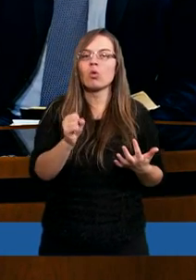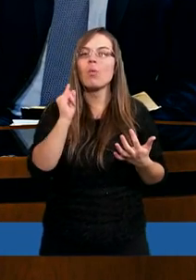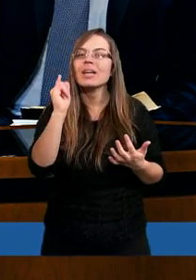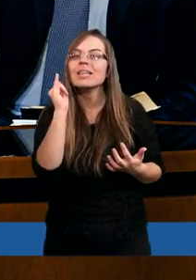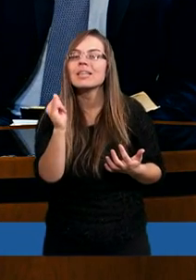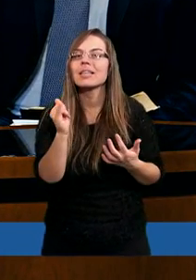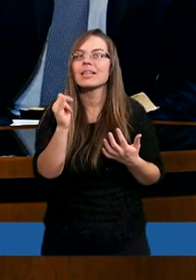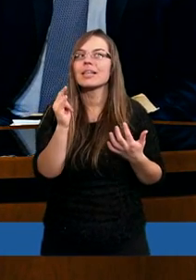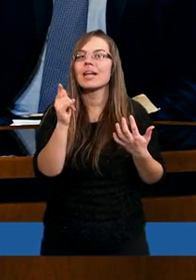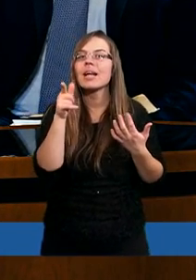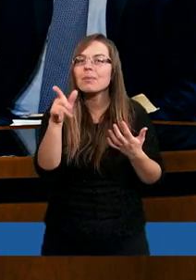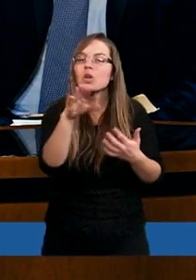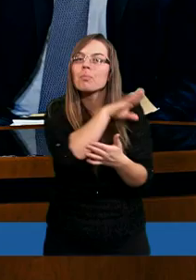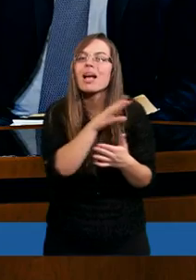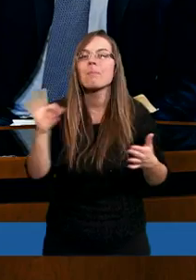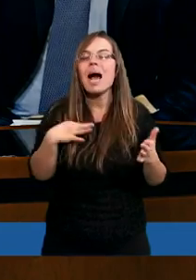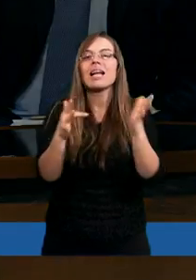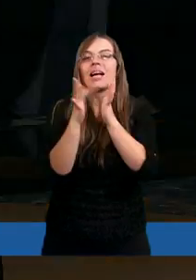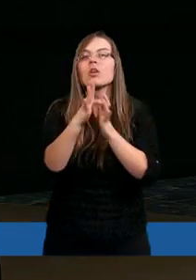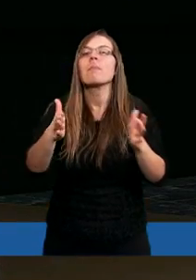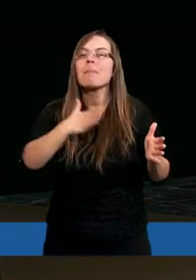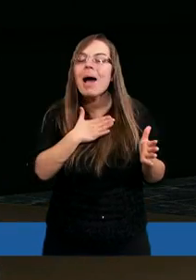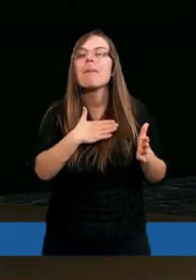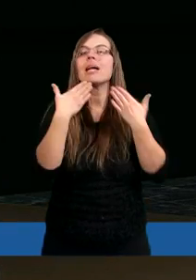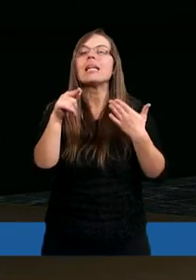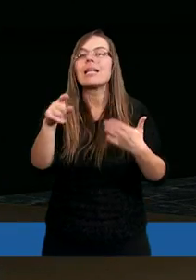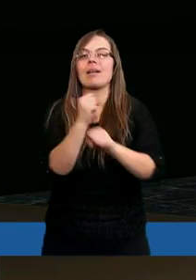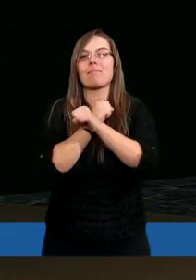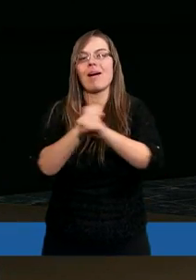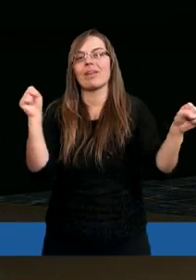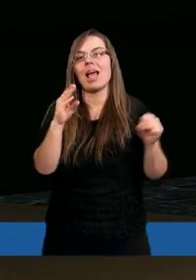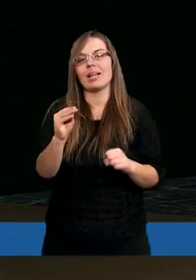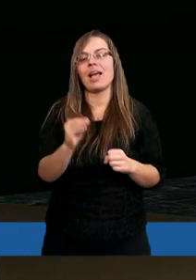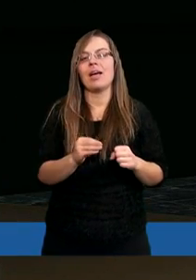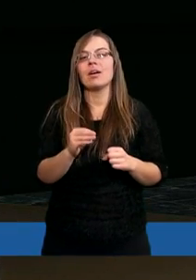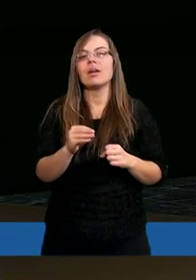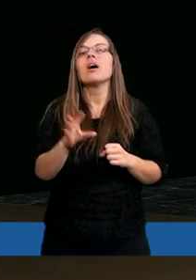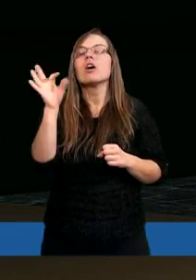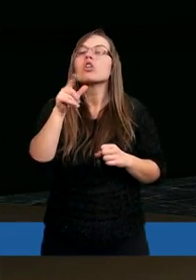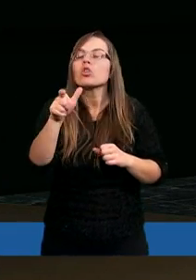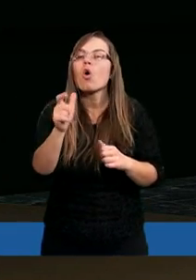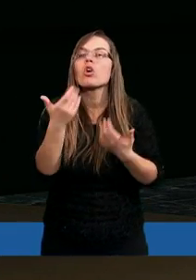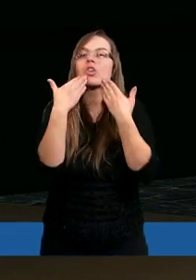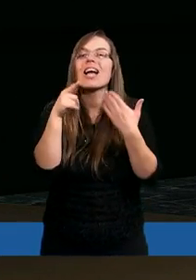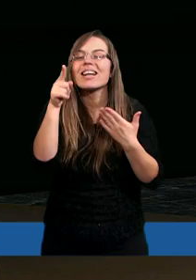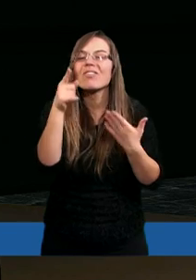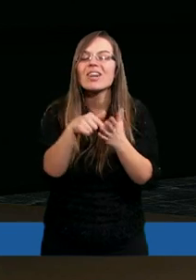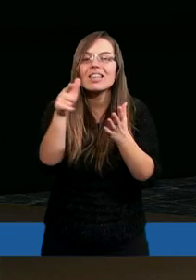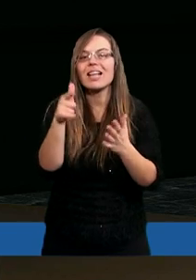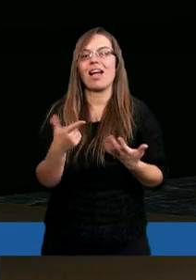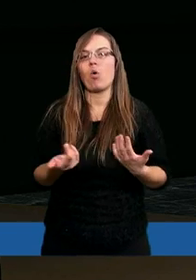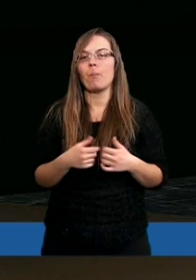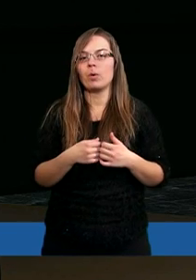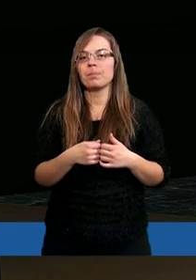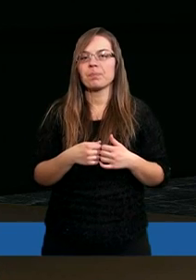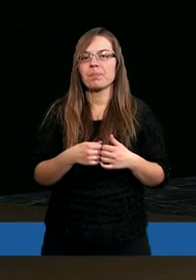usprawiedliwiającą śmierć Pana Jezusa mamy zbawienie, a nie dzięki temu, co czynimy. Tutaj